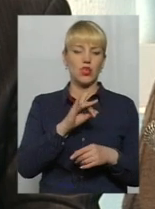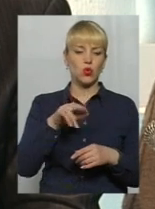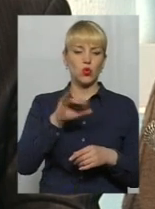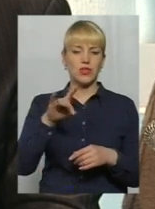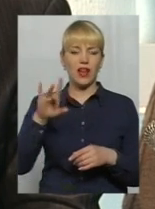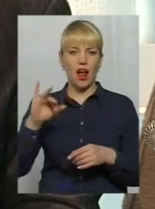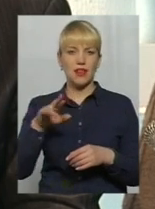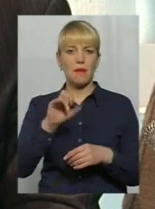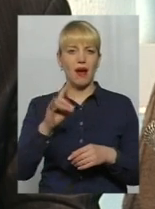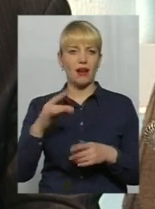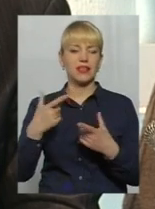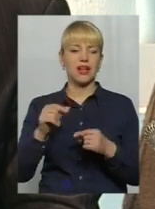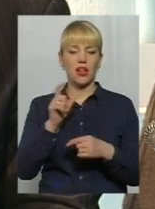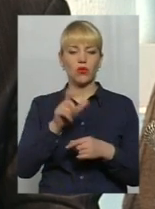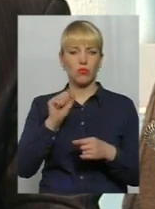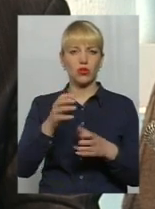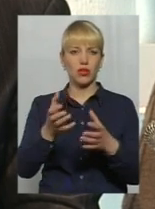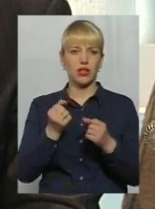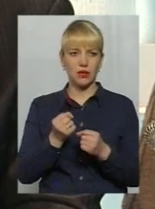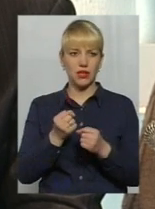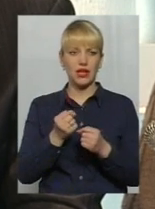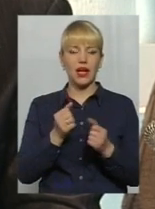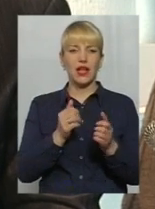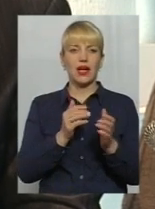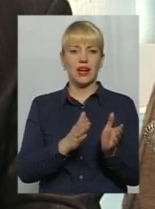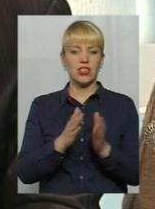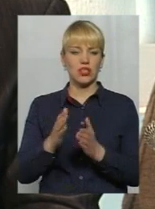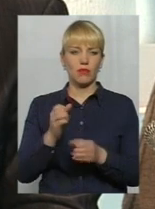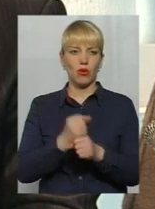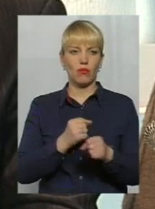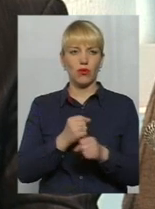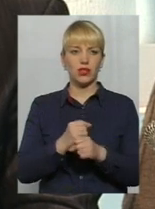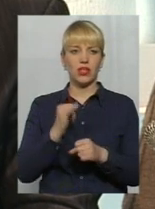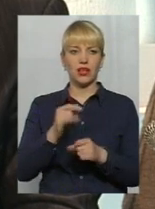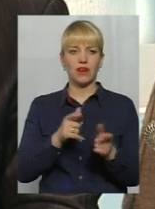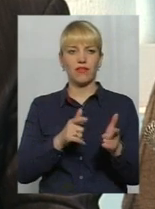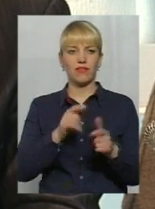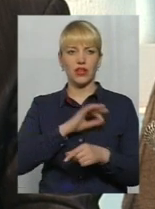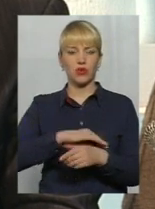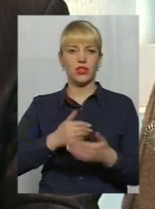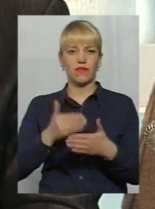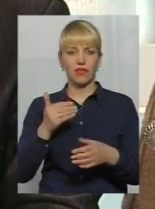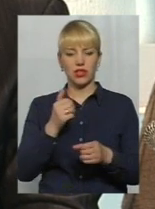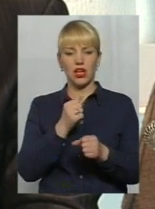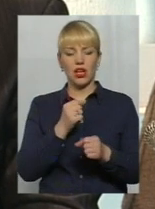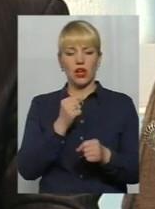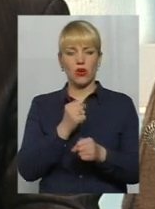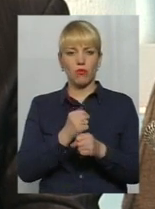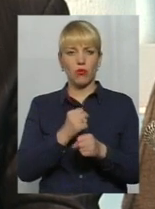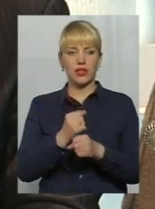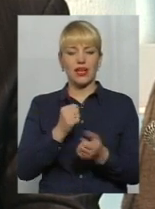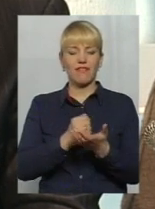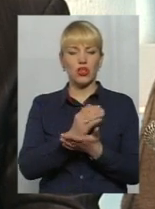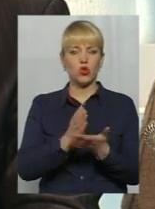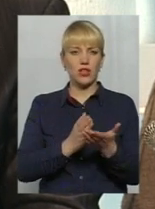де виробники зможуть отримати преференційний режим роботи і вигоди від роботи в індустріальному парку. Другий з